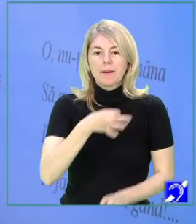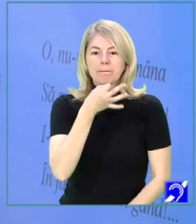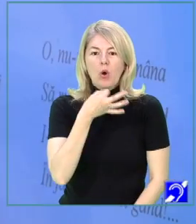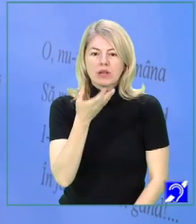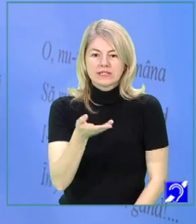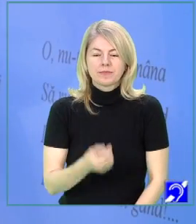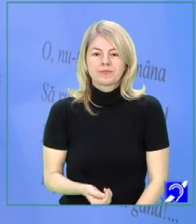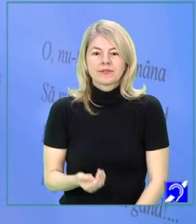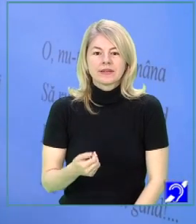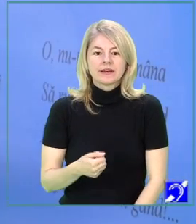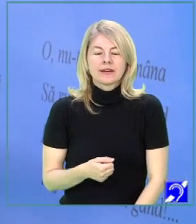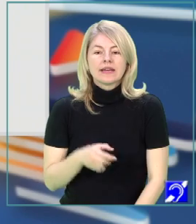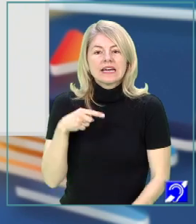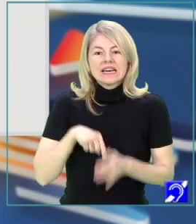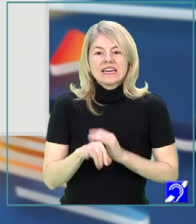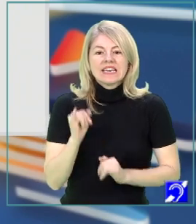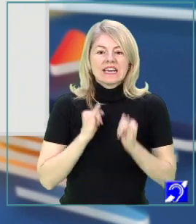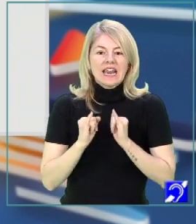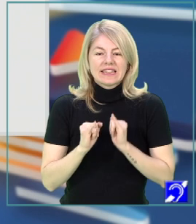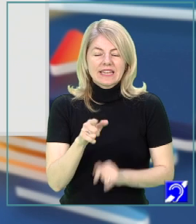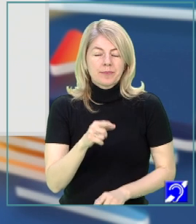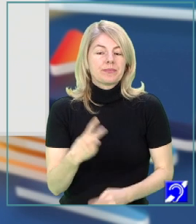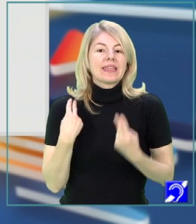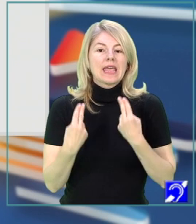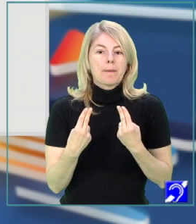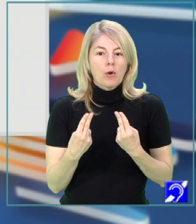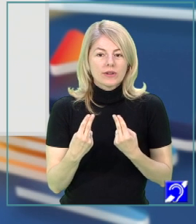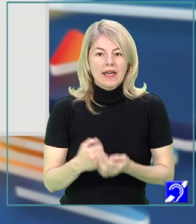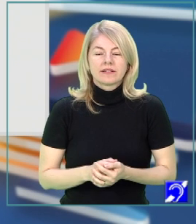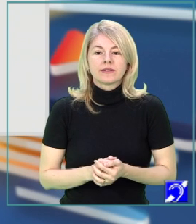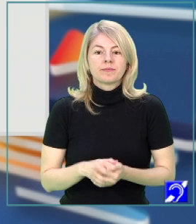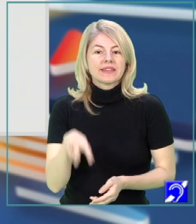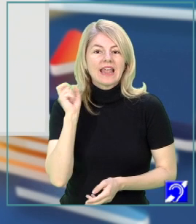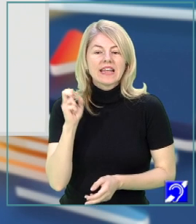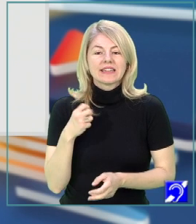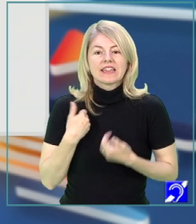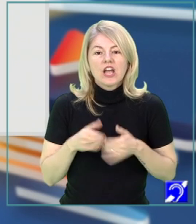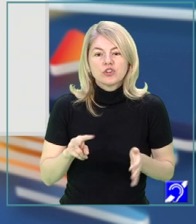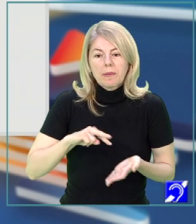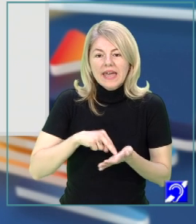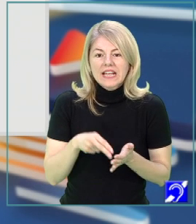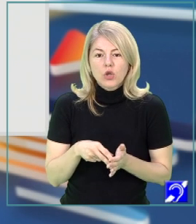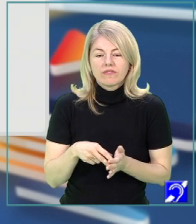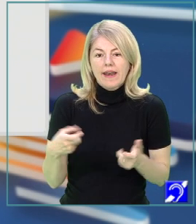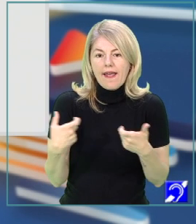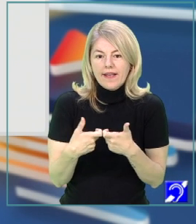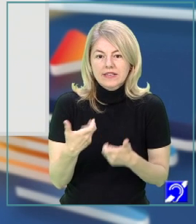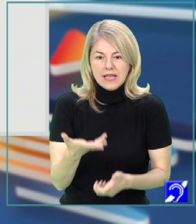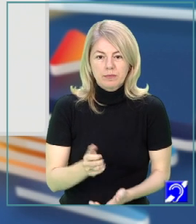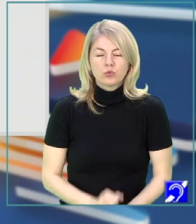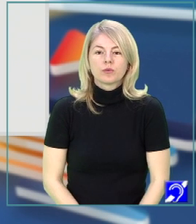În grădină de Elena Faragov. Este important, înainte de a mă apuca de rezolvarea punctului